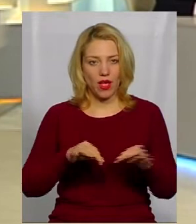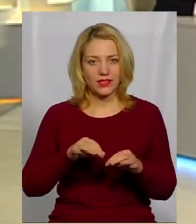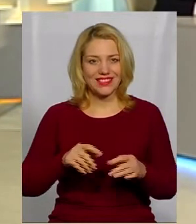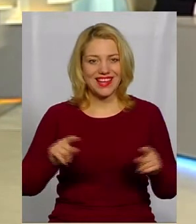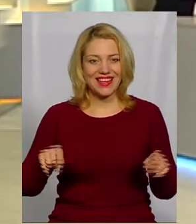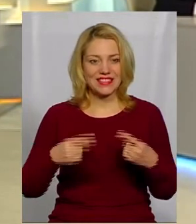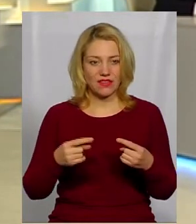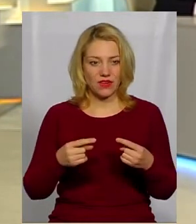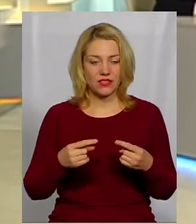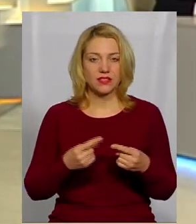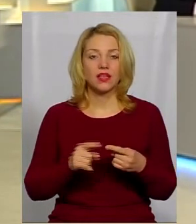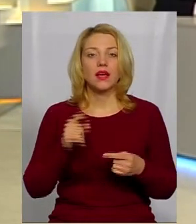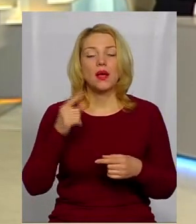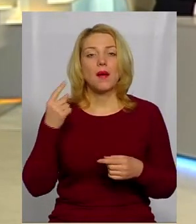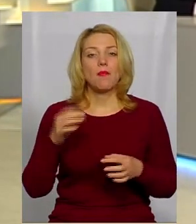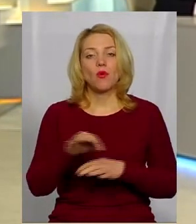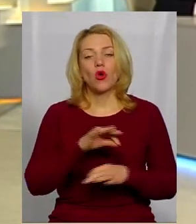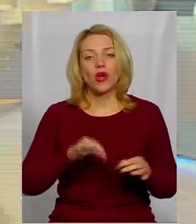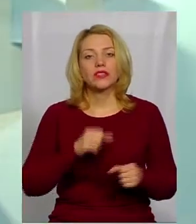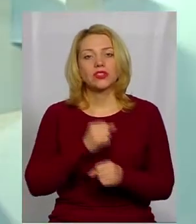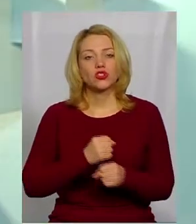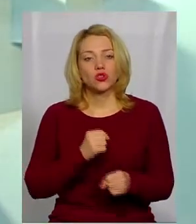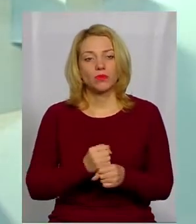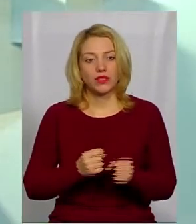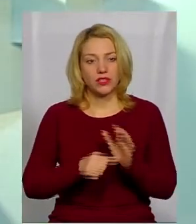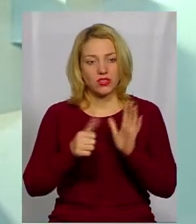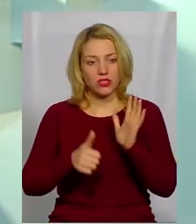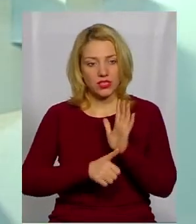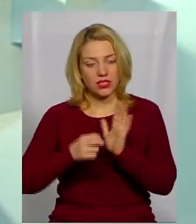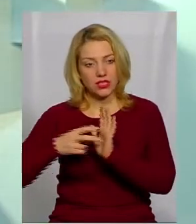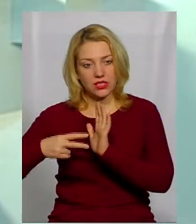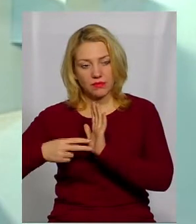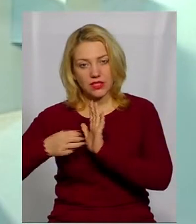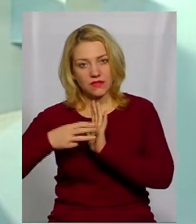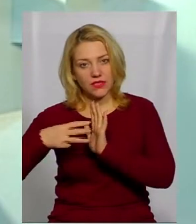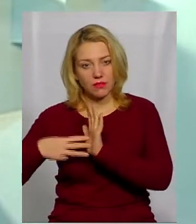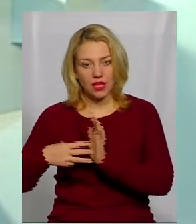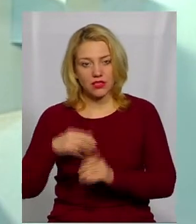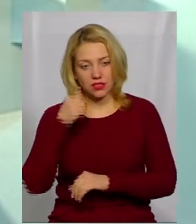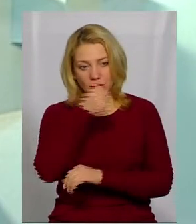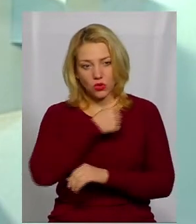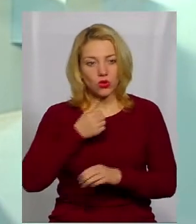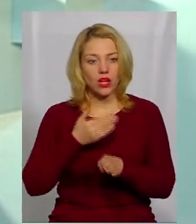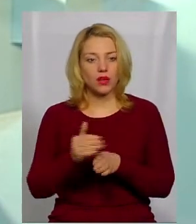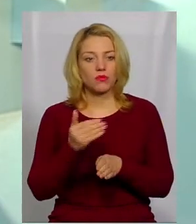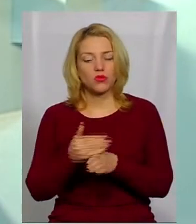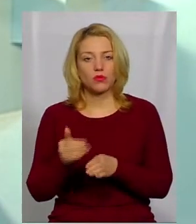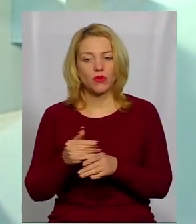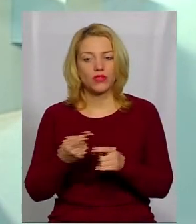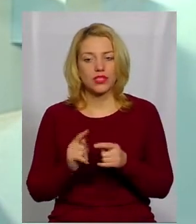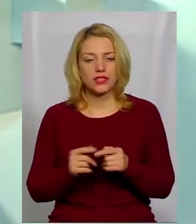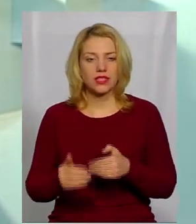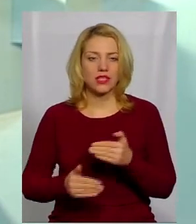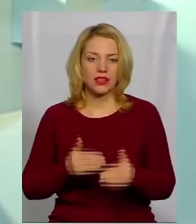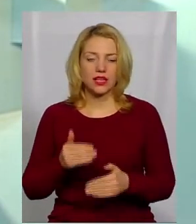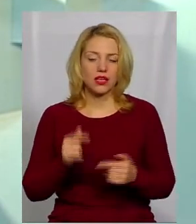відновлення? Ну, проєкт розроблений в 16-17-18 роках, поступово на кожний з цих